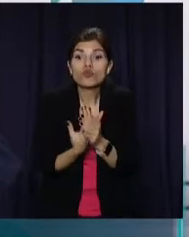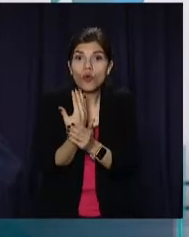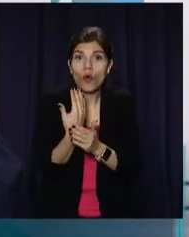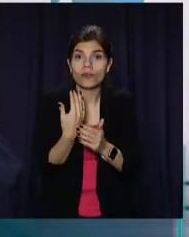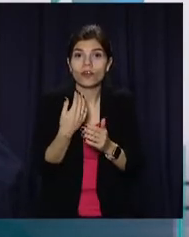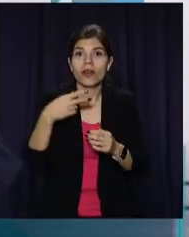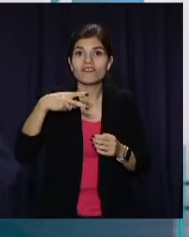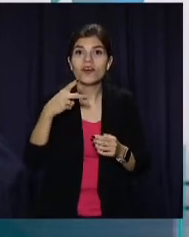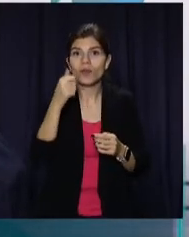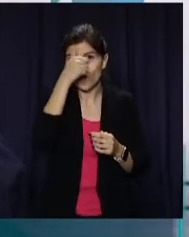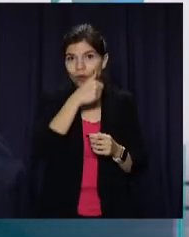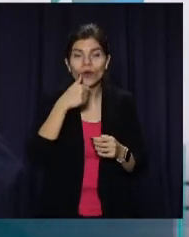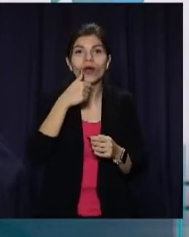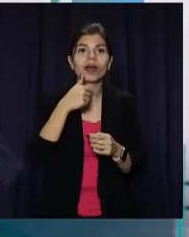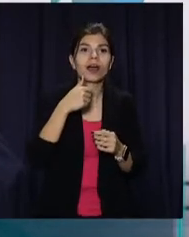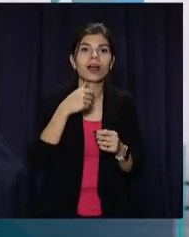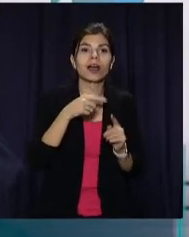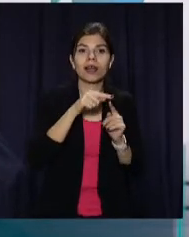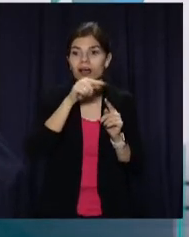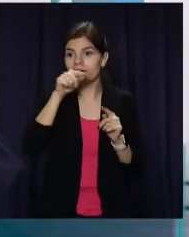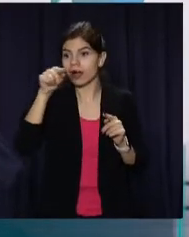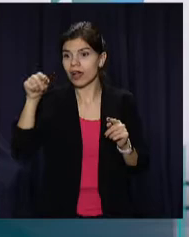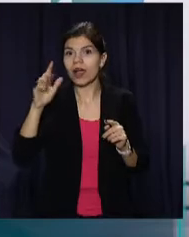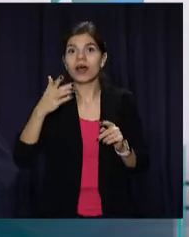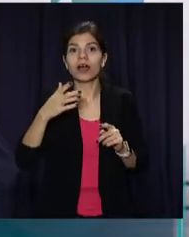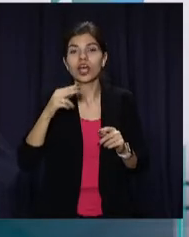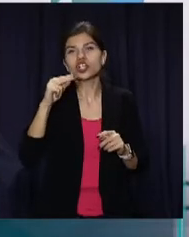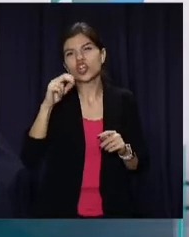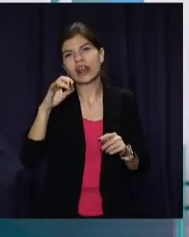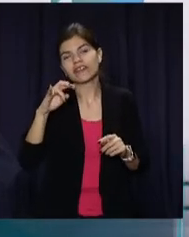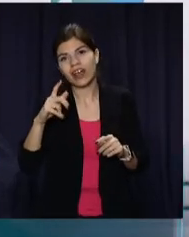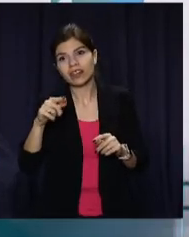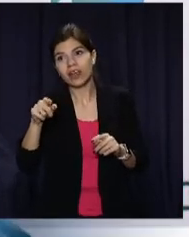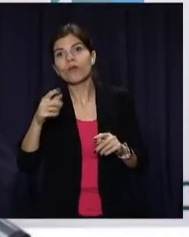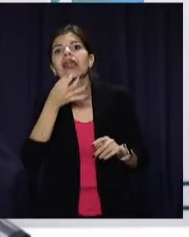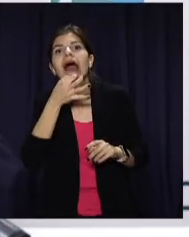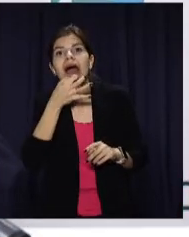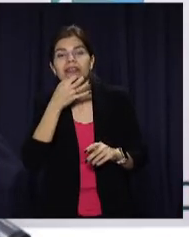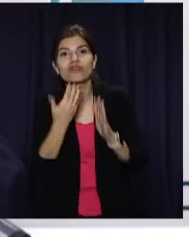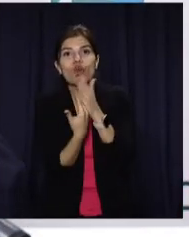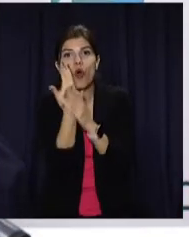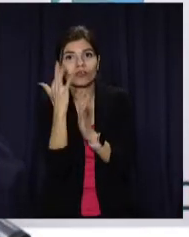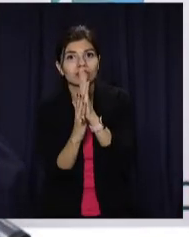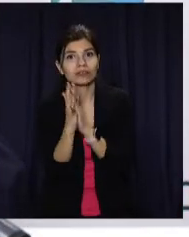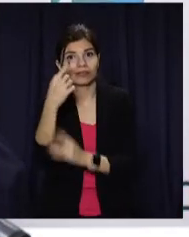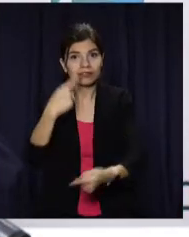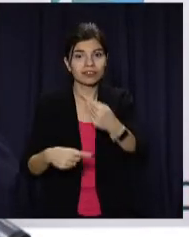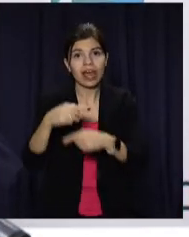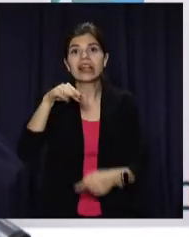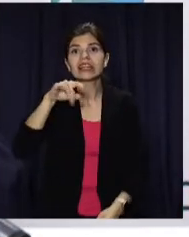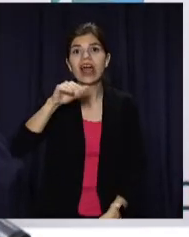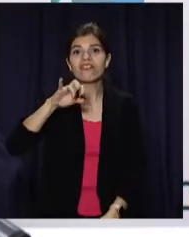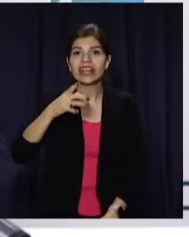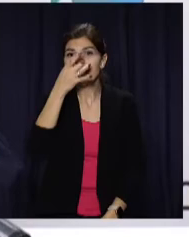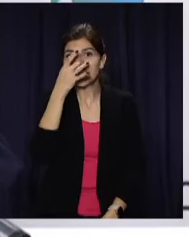2021 року. Тобто десь рання піде в червні місяці, в травні і в